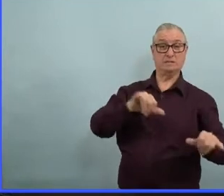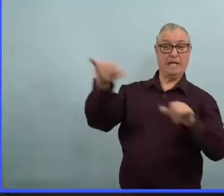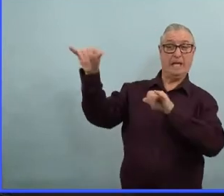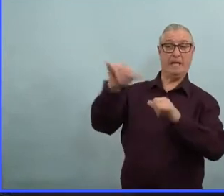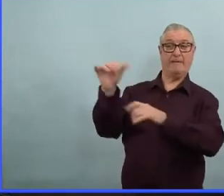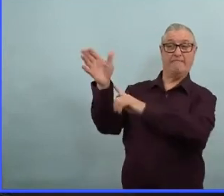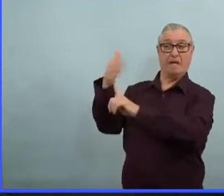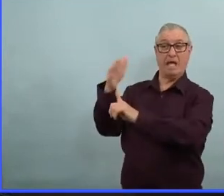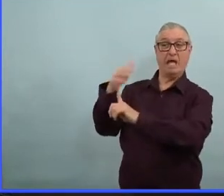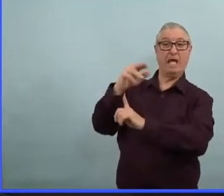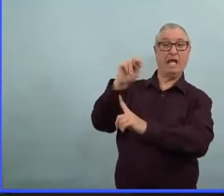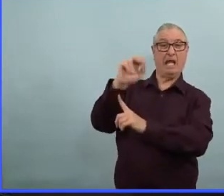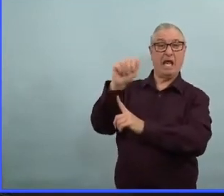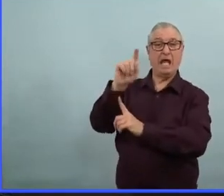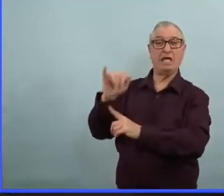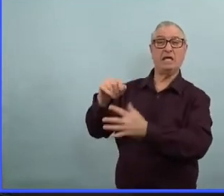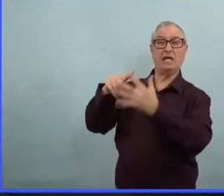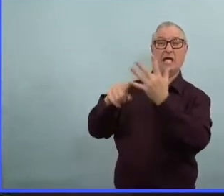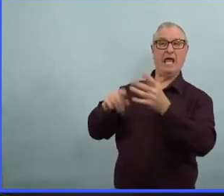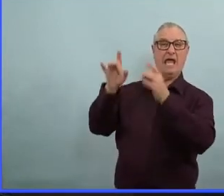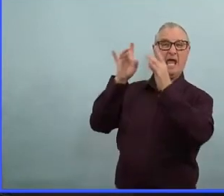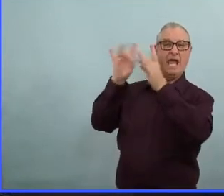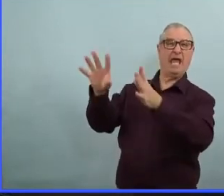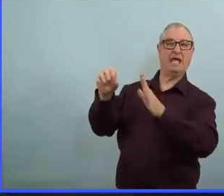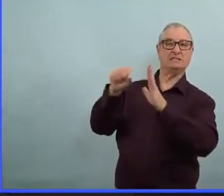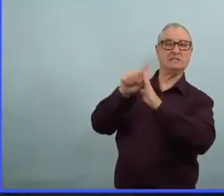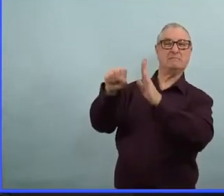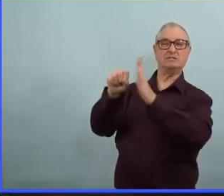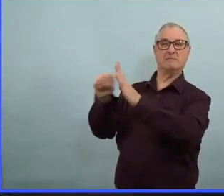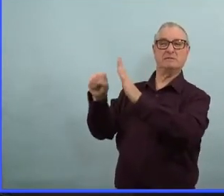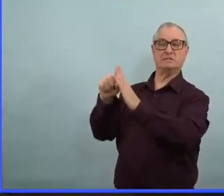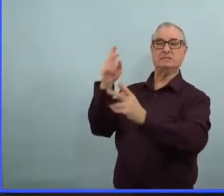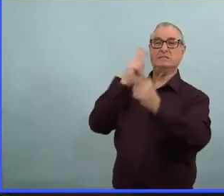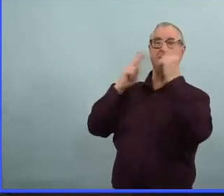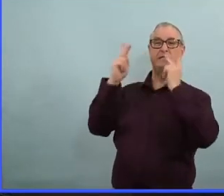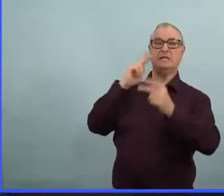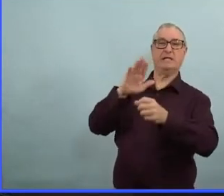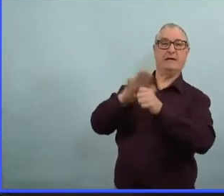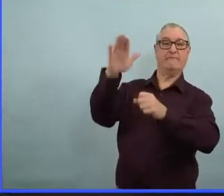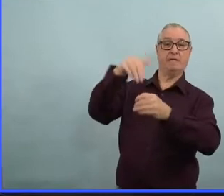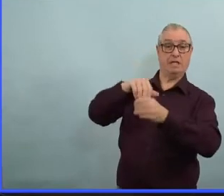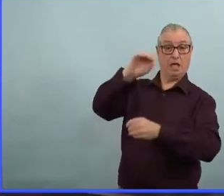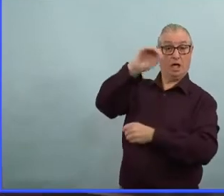nazis et les scènes de haine qu'on a vu à Ottawa avec le convoi.